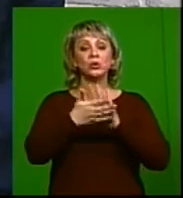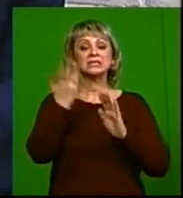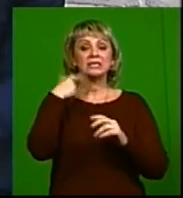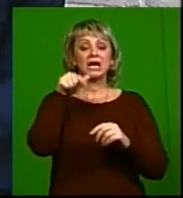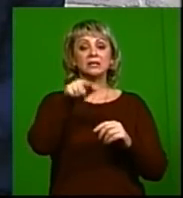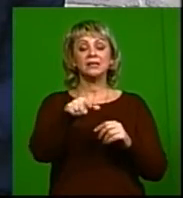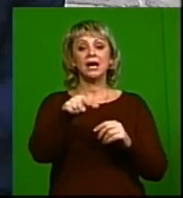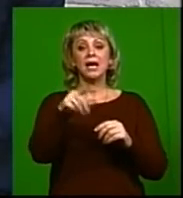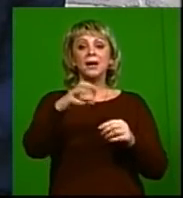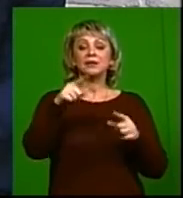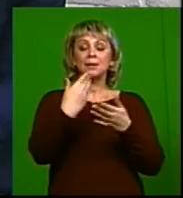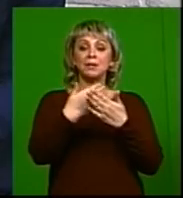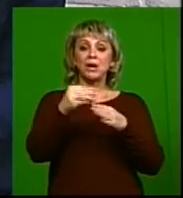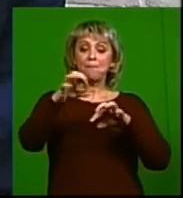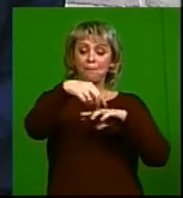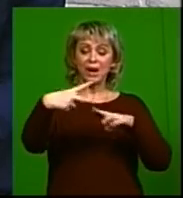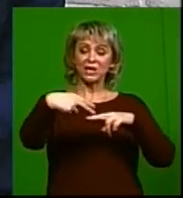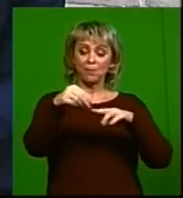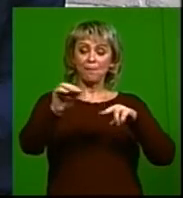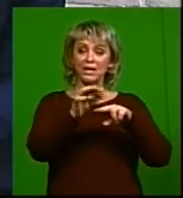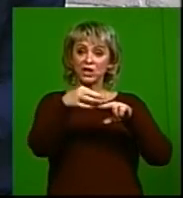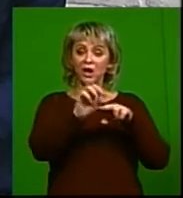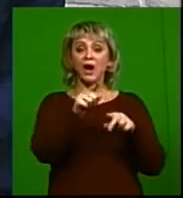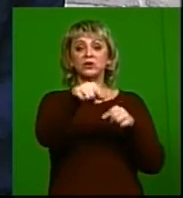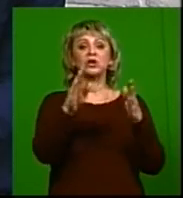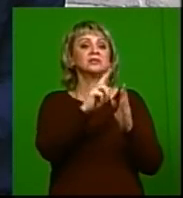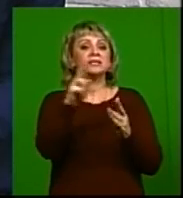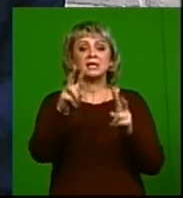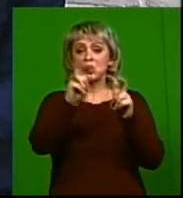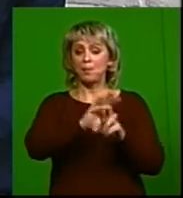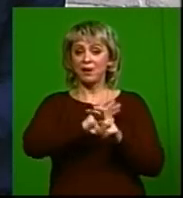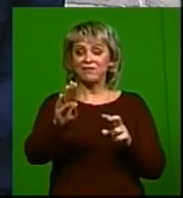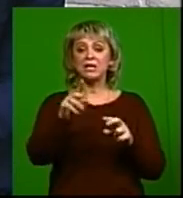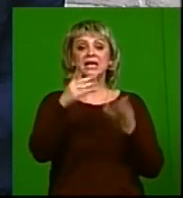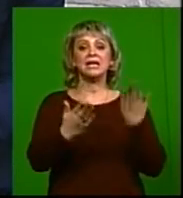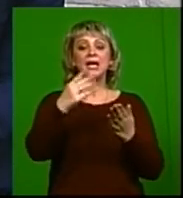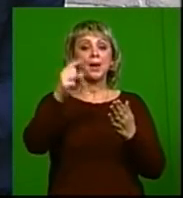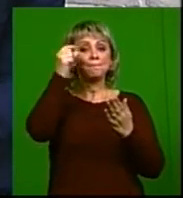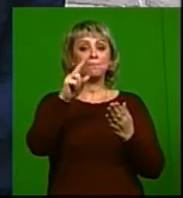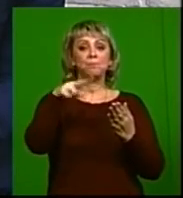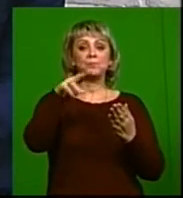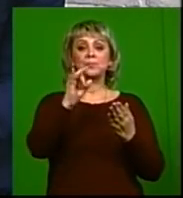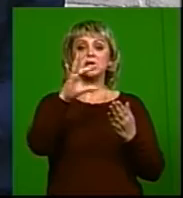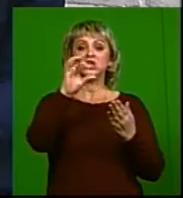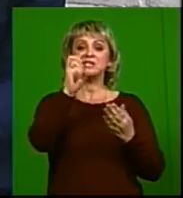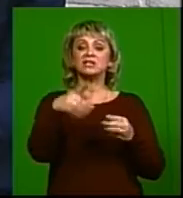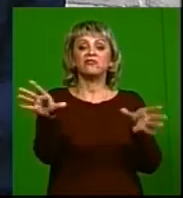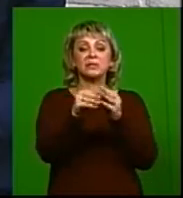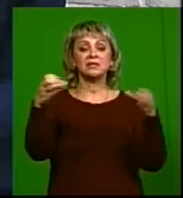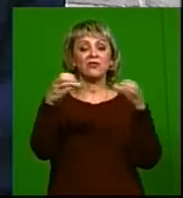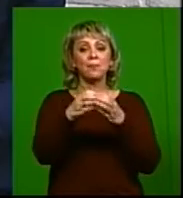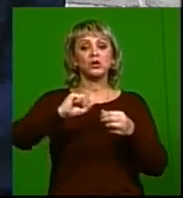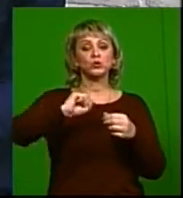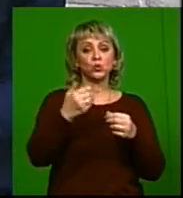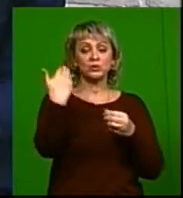пирсинг или маникюр делал где-то кустарным образом, да, не в проверенном надёжном салоне, а вот где-то там в компании с друзьями или ещё,